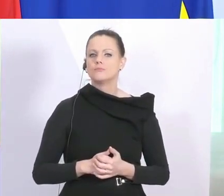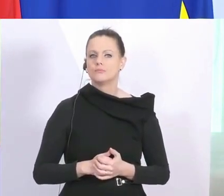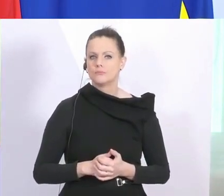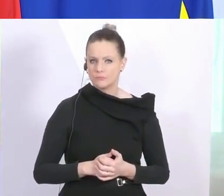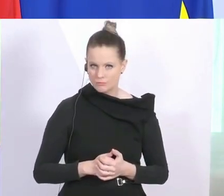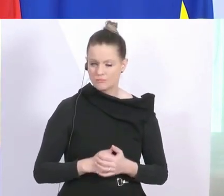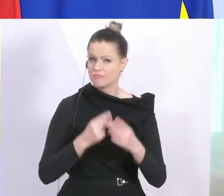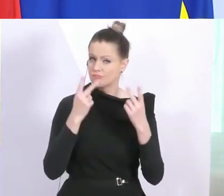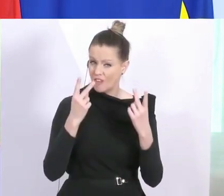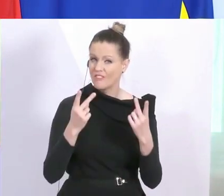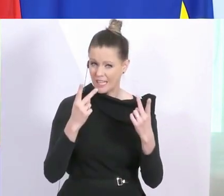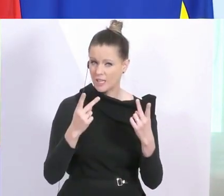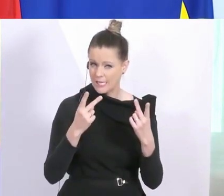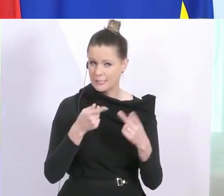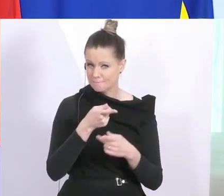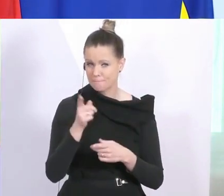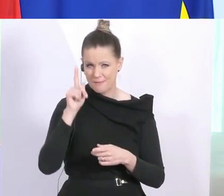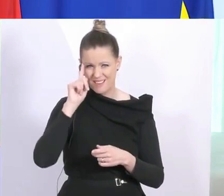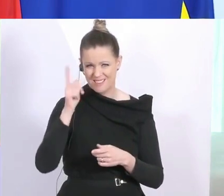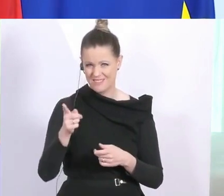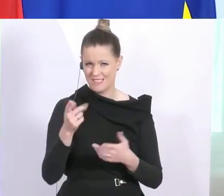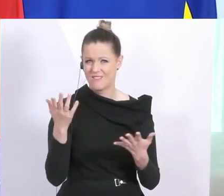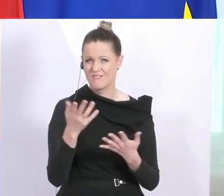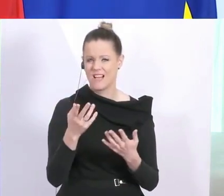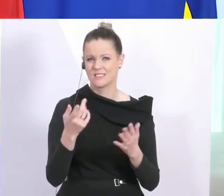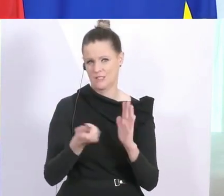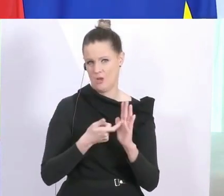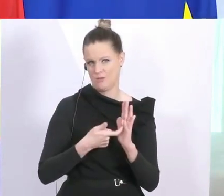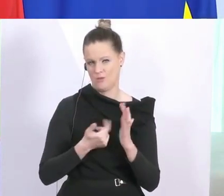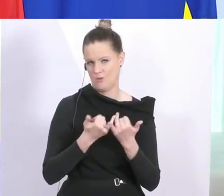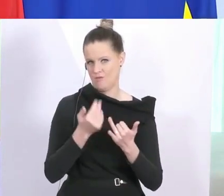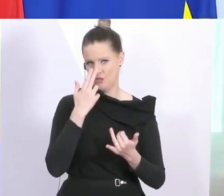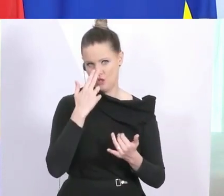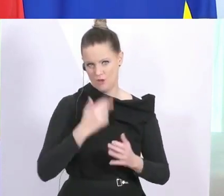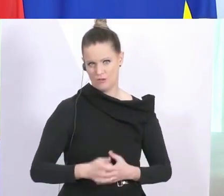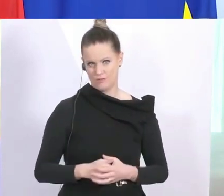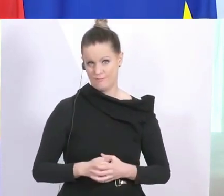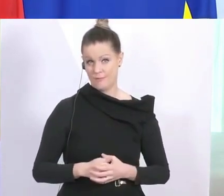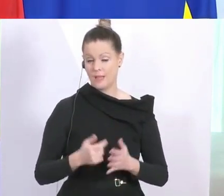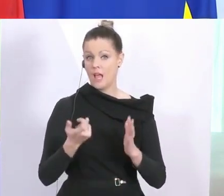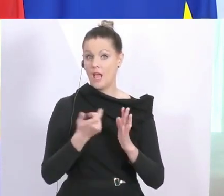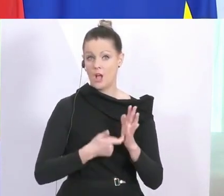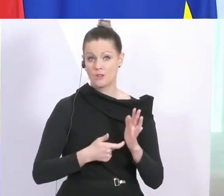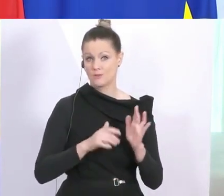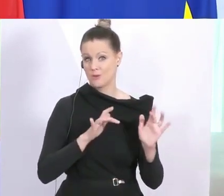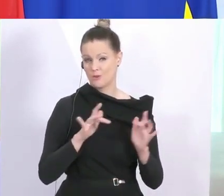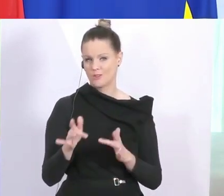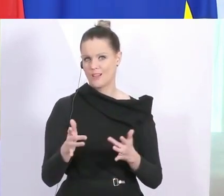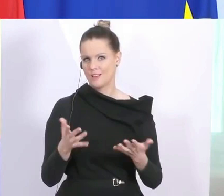wichtig, glaube ich, einmal zu wissen, was ist die Herausforderung? Die Herausforderung ist, dass wir es hier mit einer